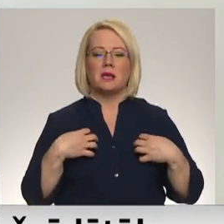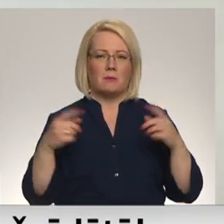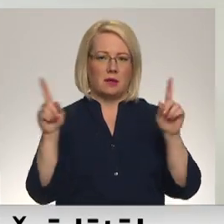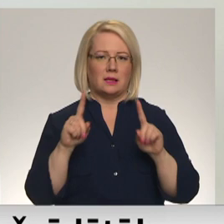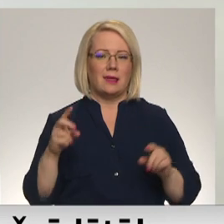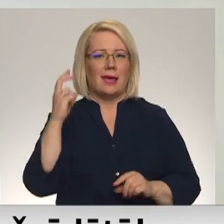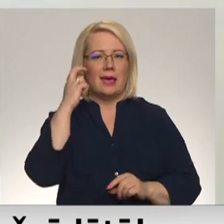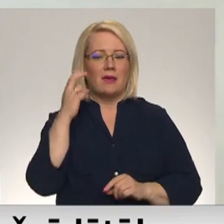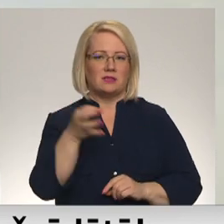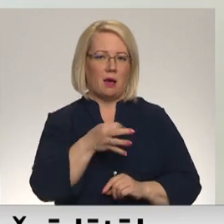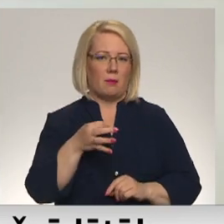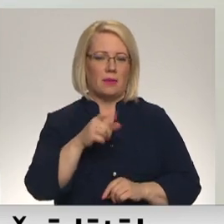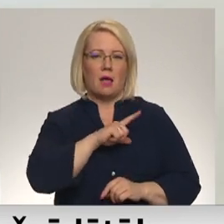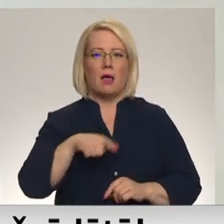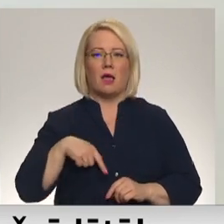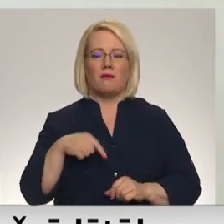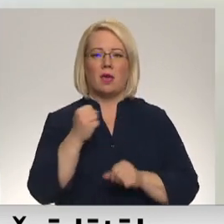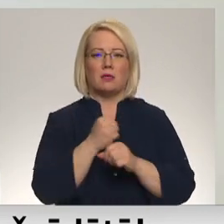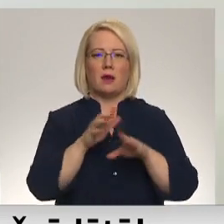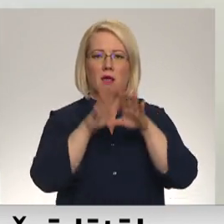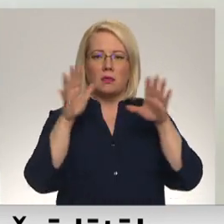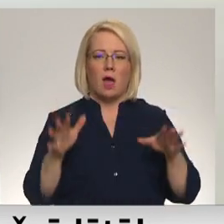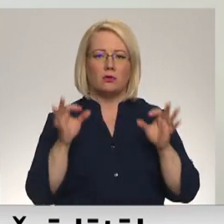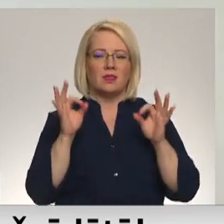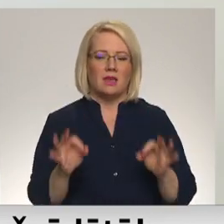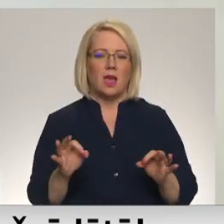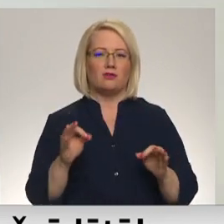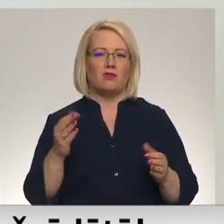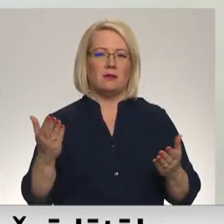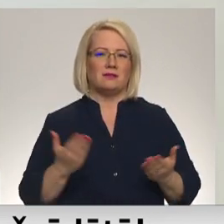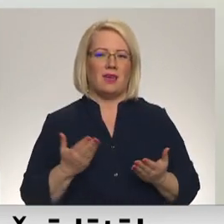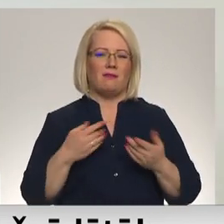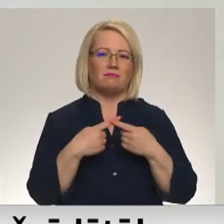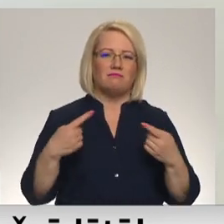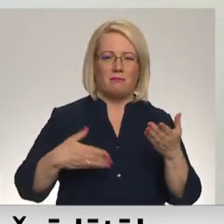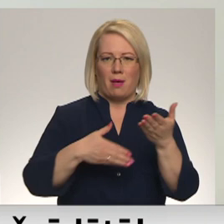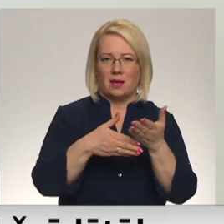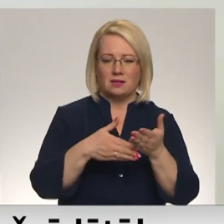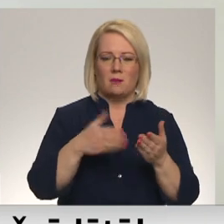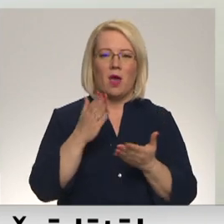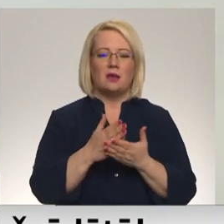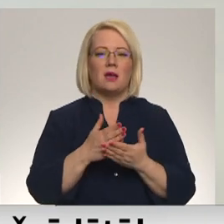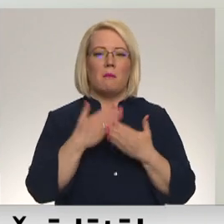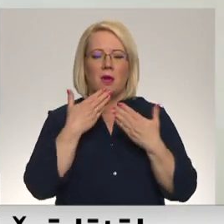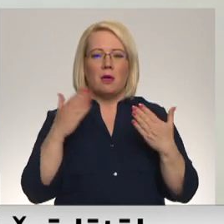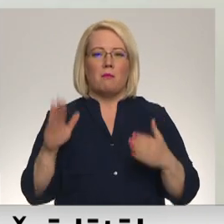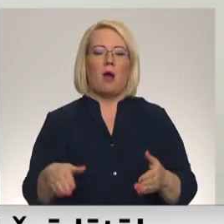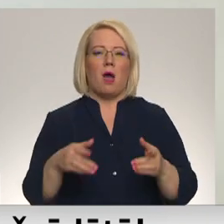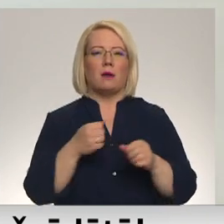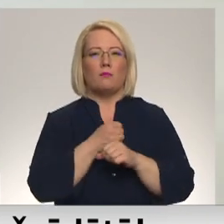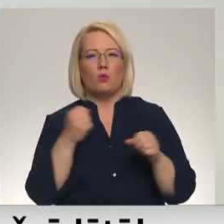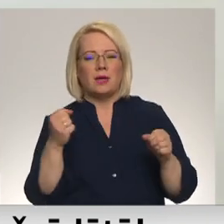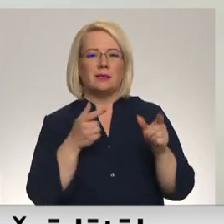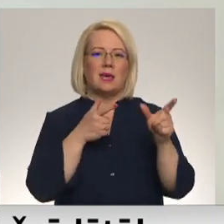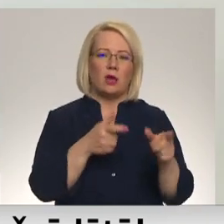augabalā. Latvija dara ļoti daudz saistībā ar humano palīdzību Ukraiņai. Mēs arī esam pateicīgi par munīcijas un ieroču un citu